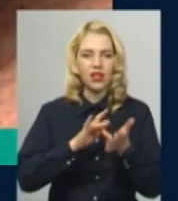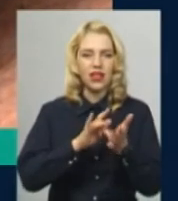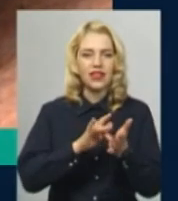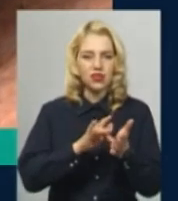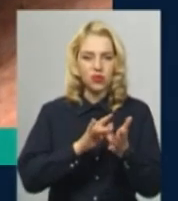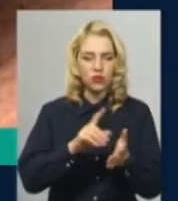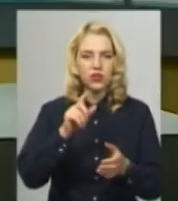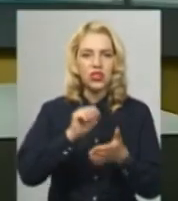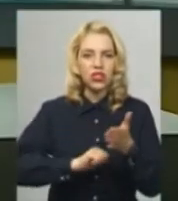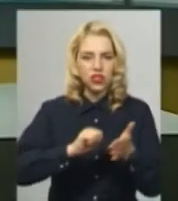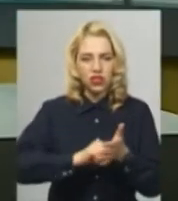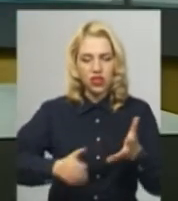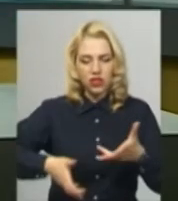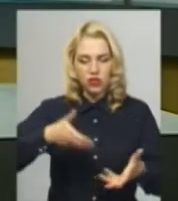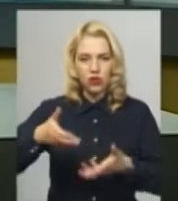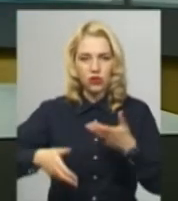дослідники.